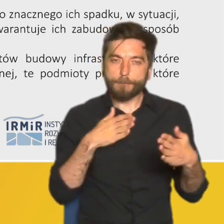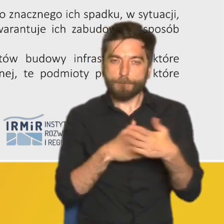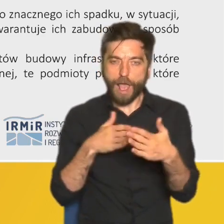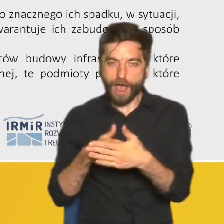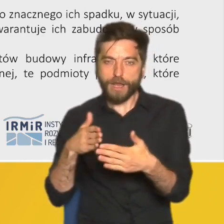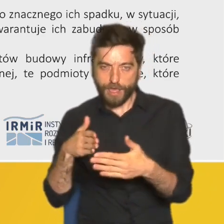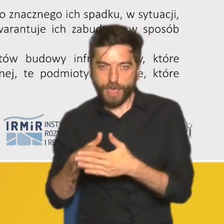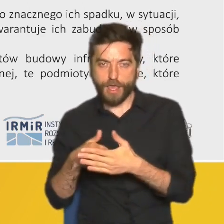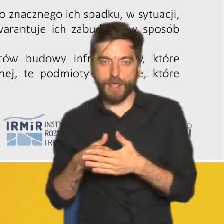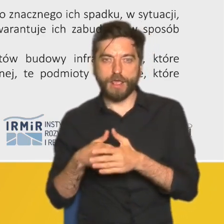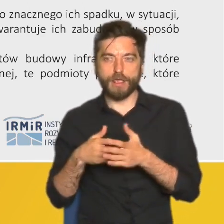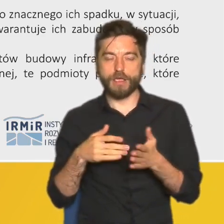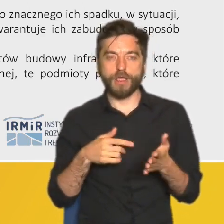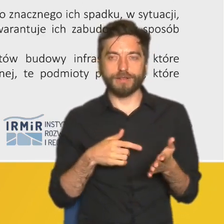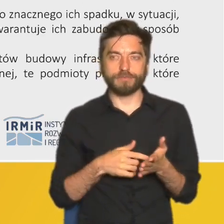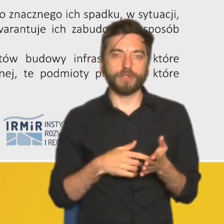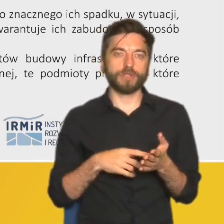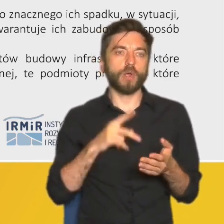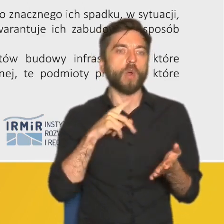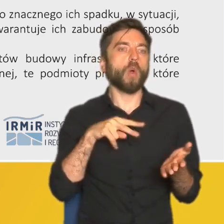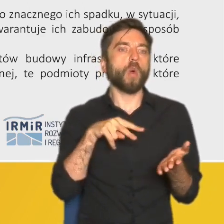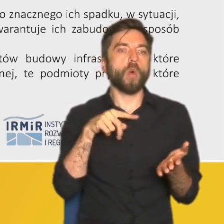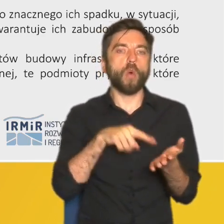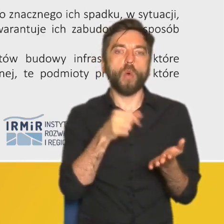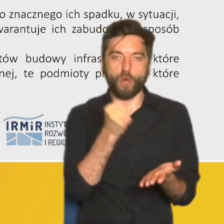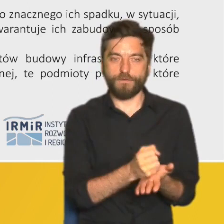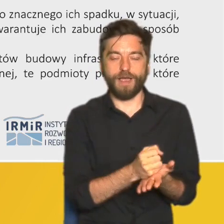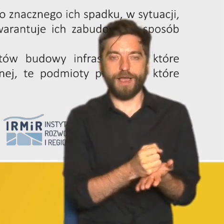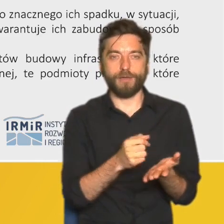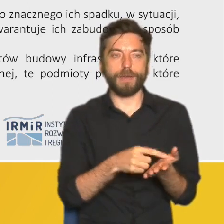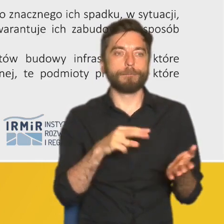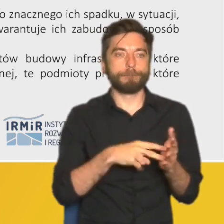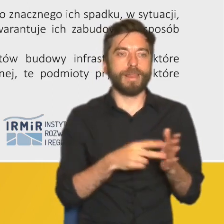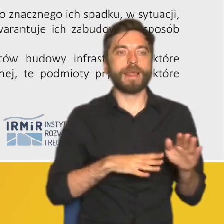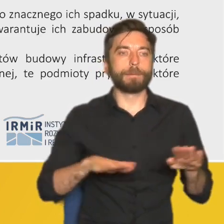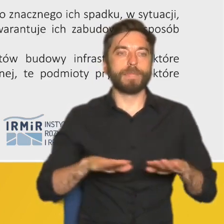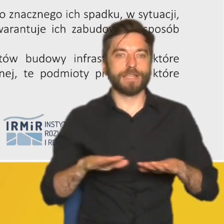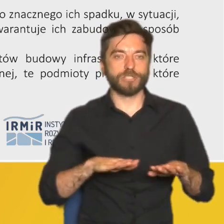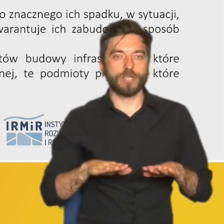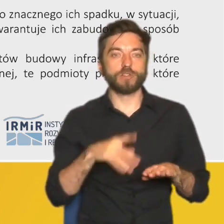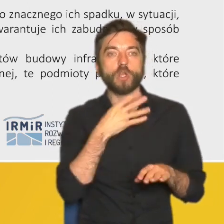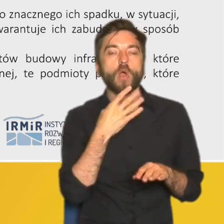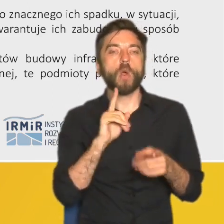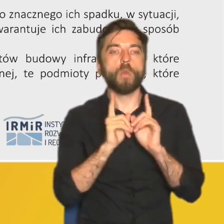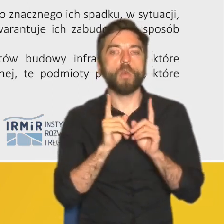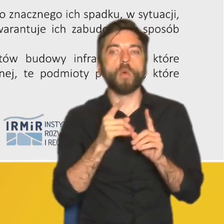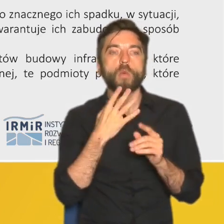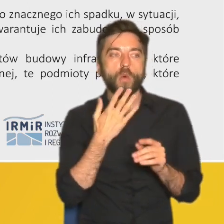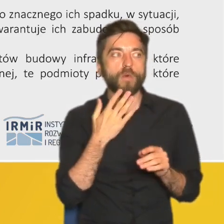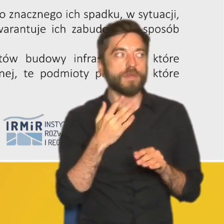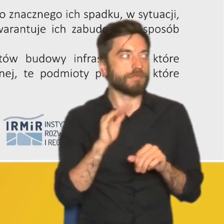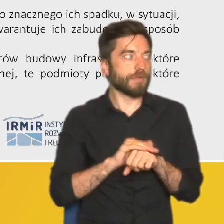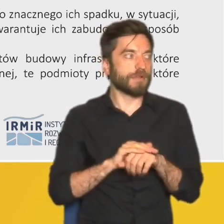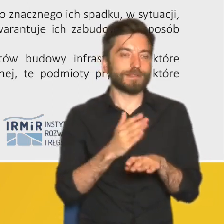przed uchwalaniem planów miejscowych to o czym mówili koledzy wcześniej że te plany miejscowe